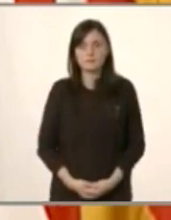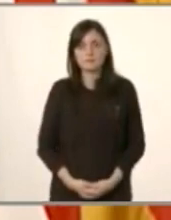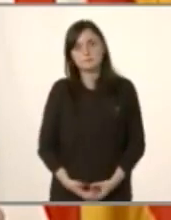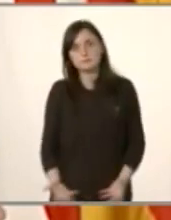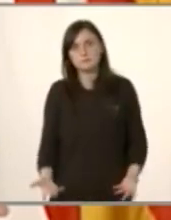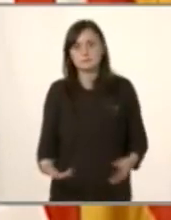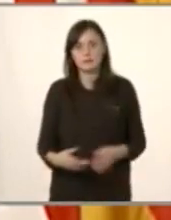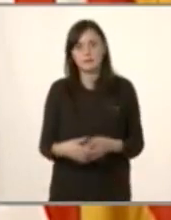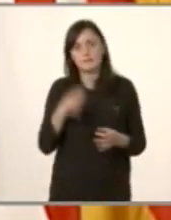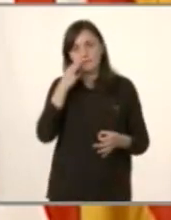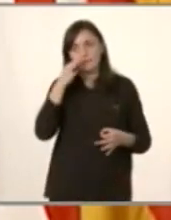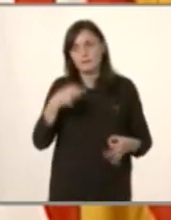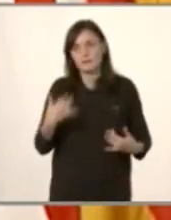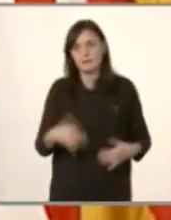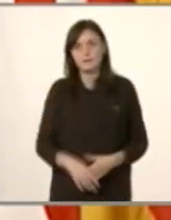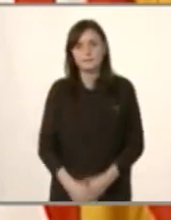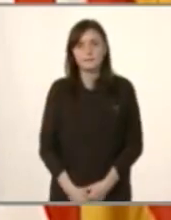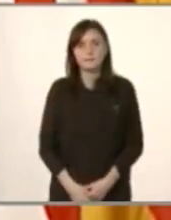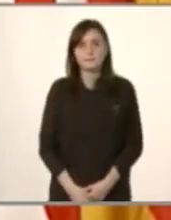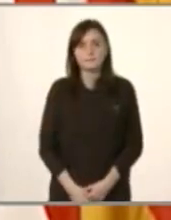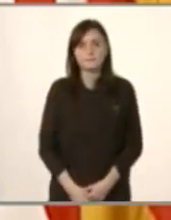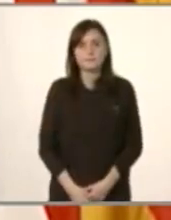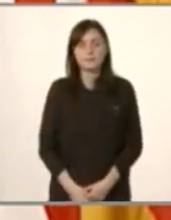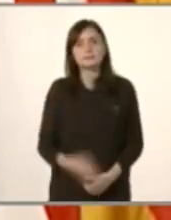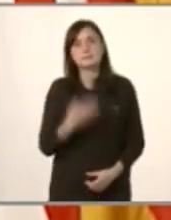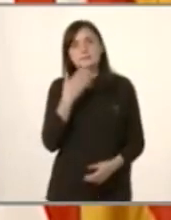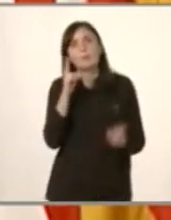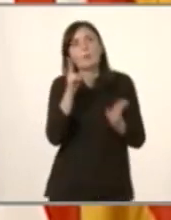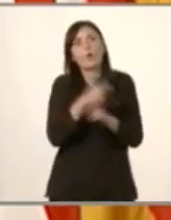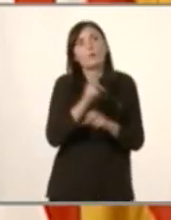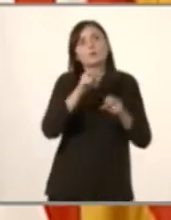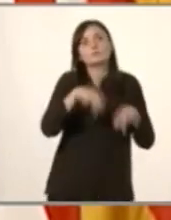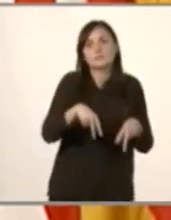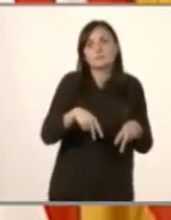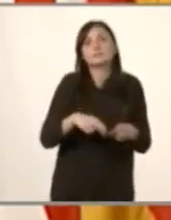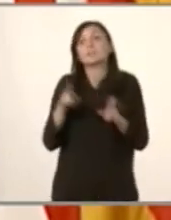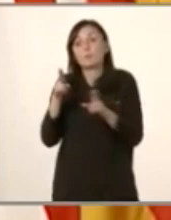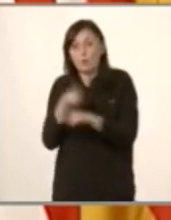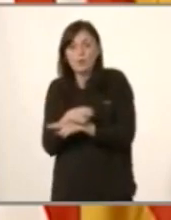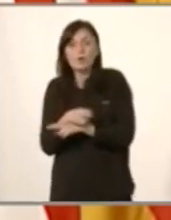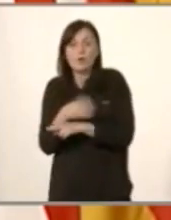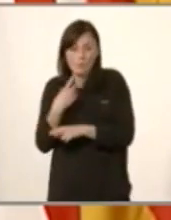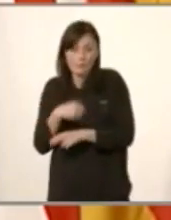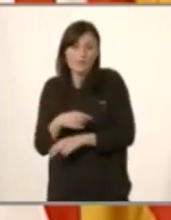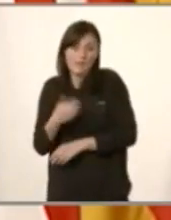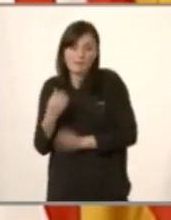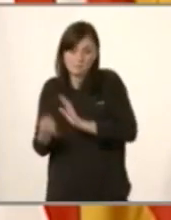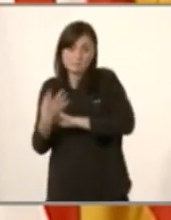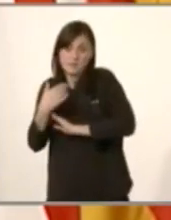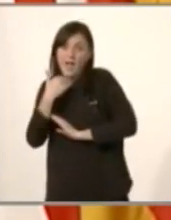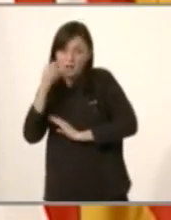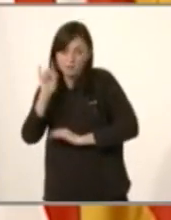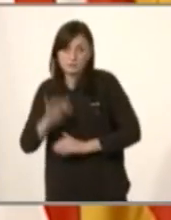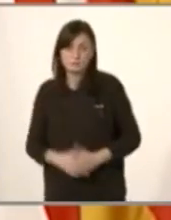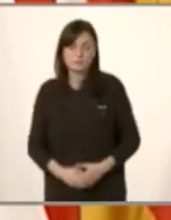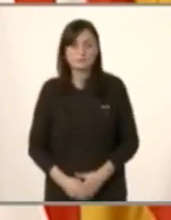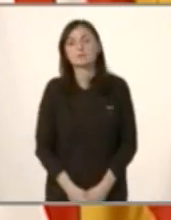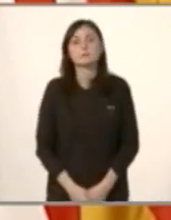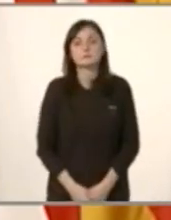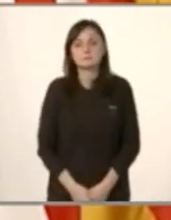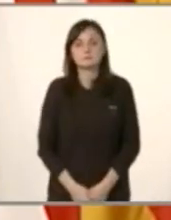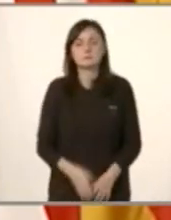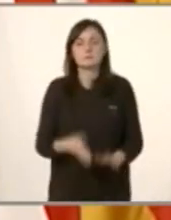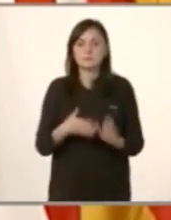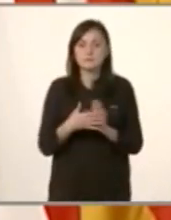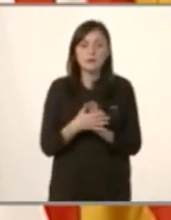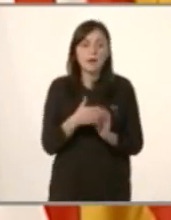És que no ho sé, de veres, eh? A veure, és que si no la prohiben, i si se prohibeix també, sempre n'hi ha un ofegat. què podem